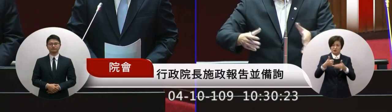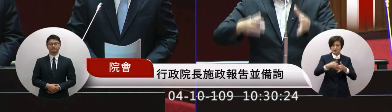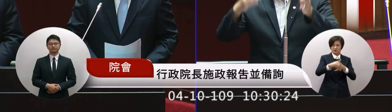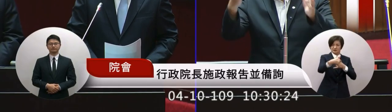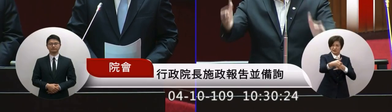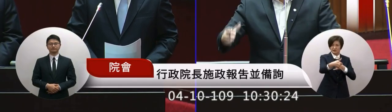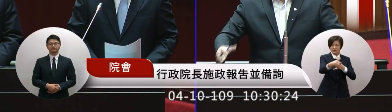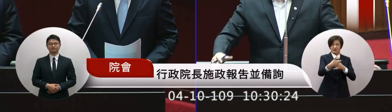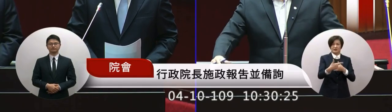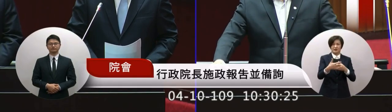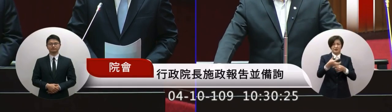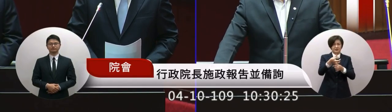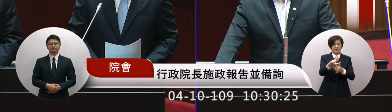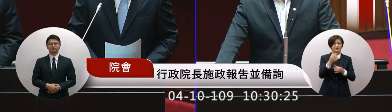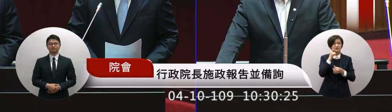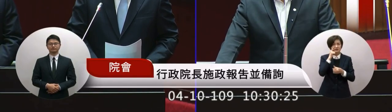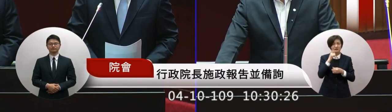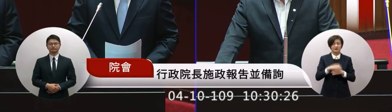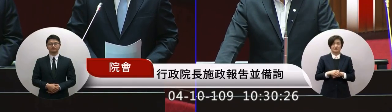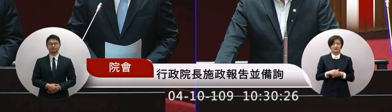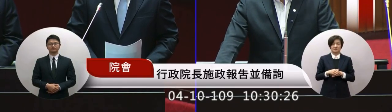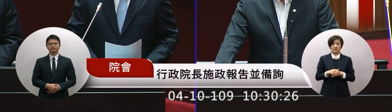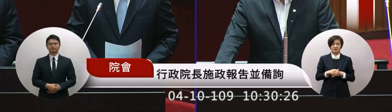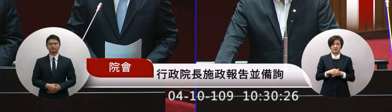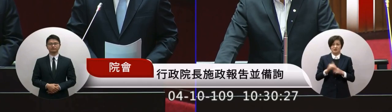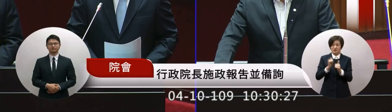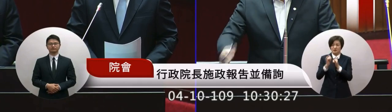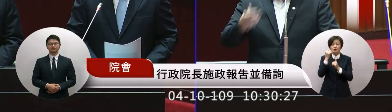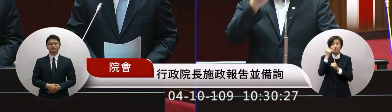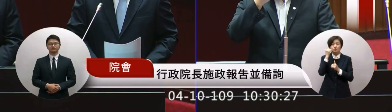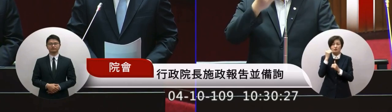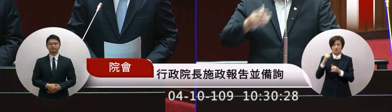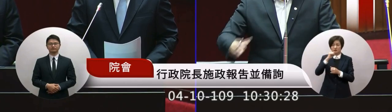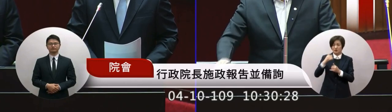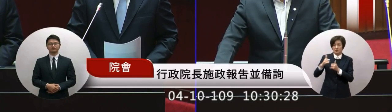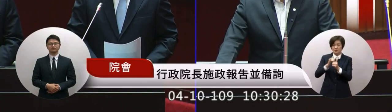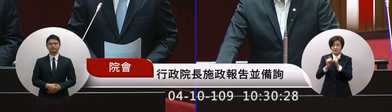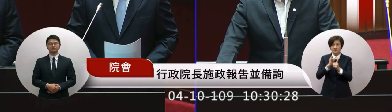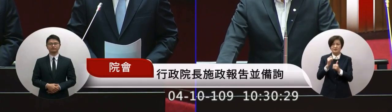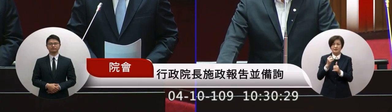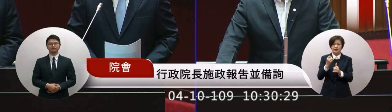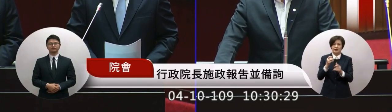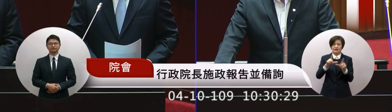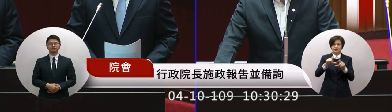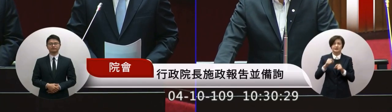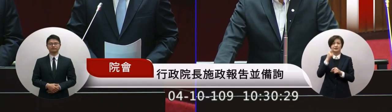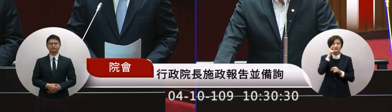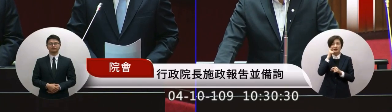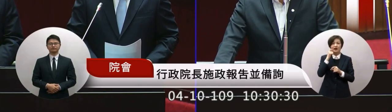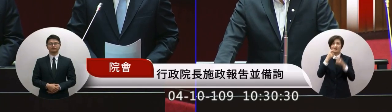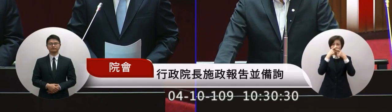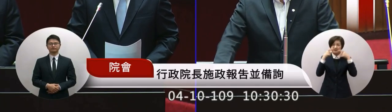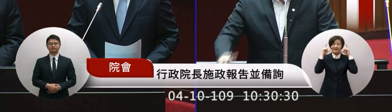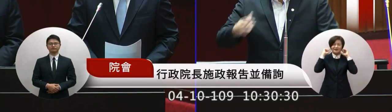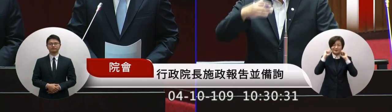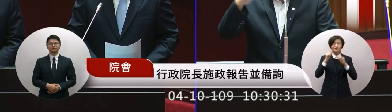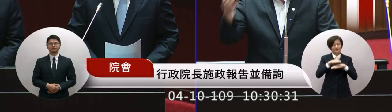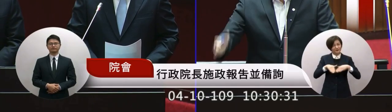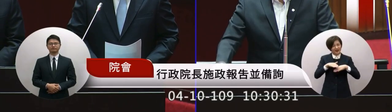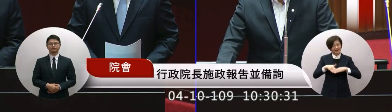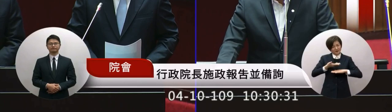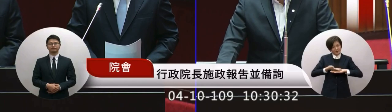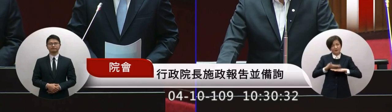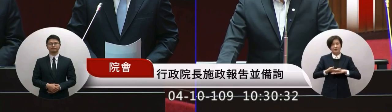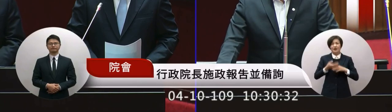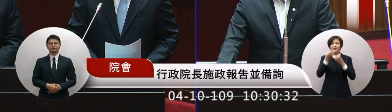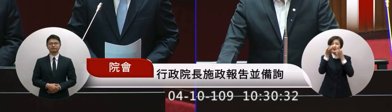辦法是確實去這個人民他們自律來遵守的話戴著口罩還是滿安全的了至少不會